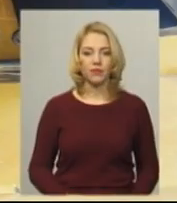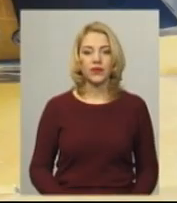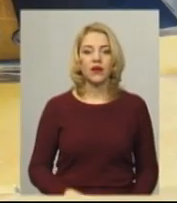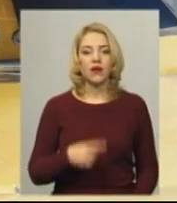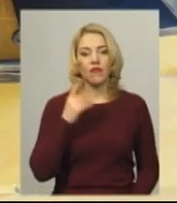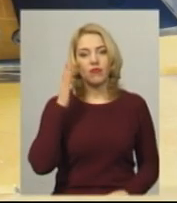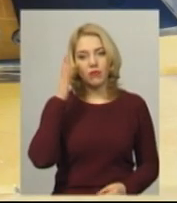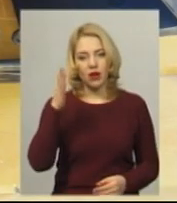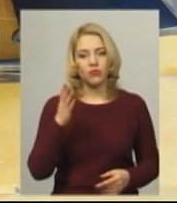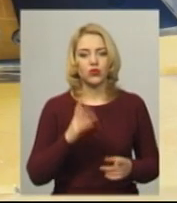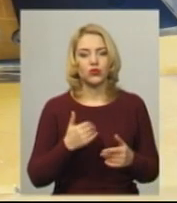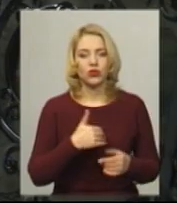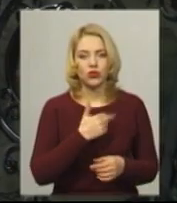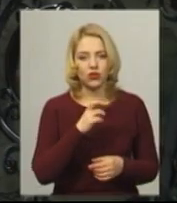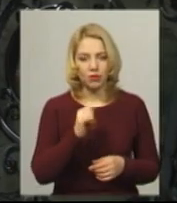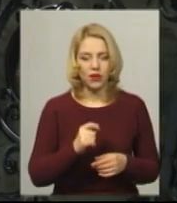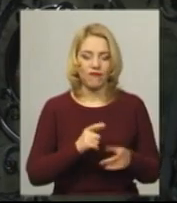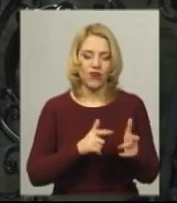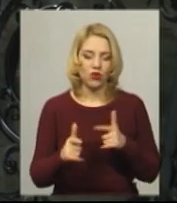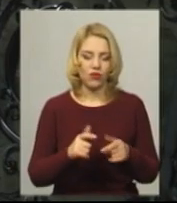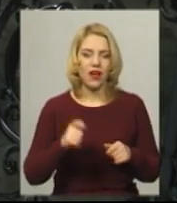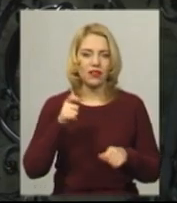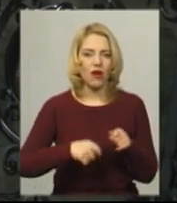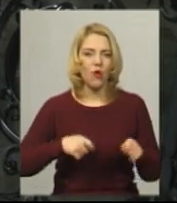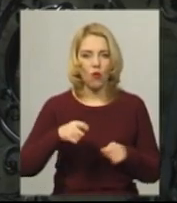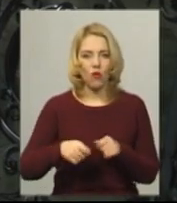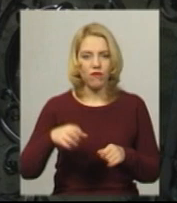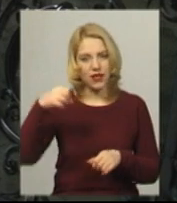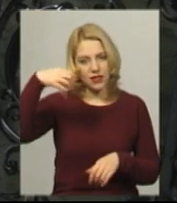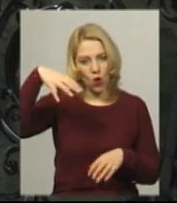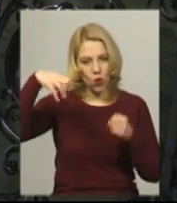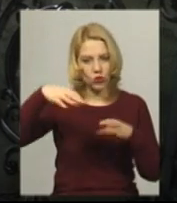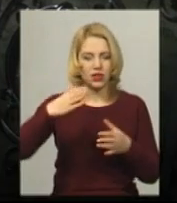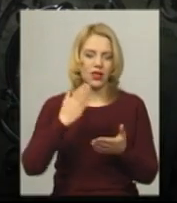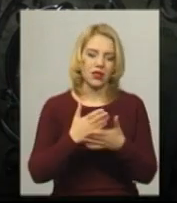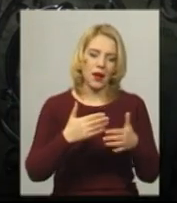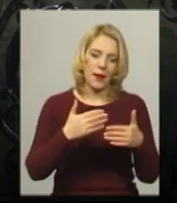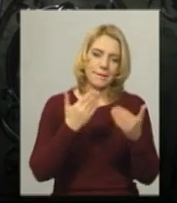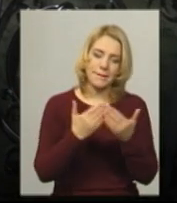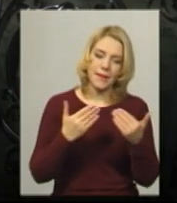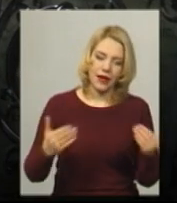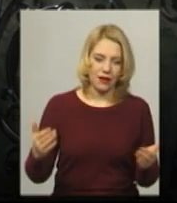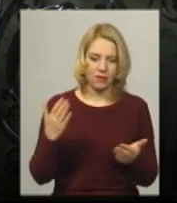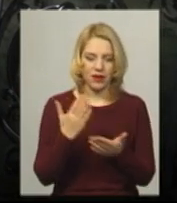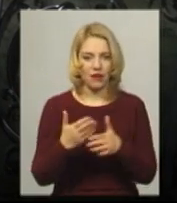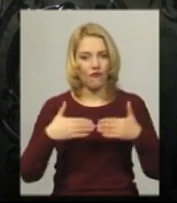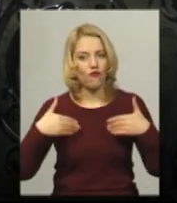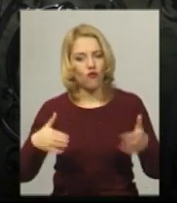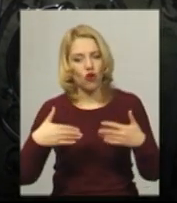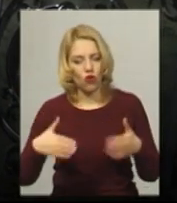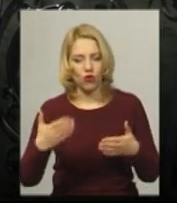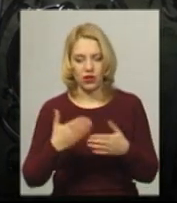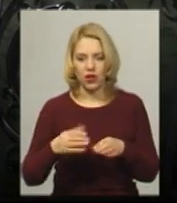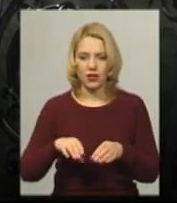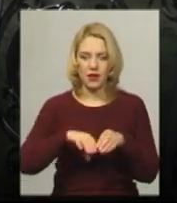майбутньому хотів би виготовляти ковані люстри. «В ковці теж є багато напрямків роботи. Є і меблі, є і ворота, є і перила. Мені на сьогодні